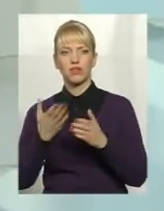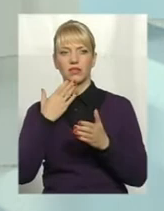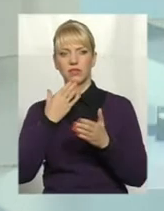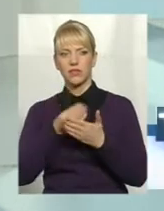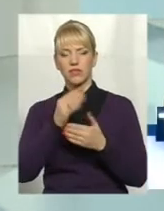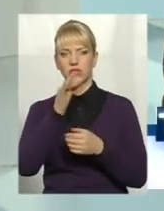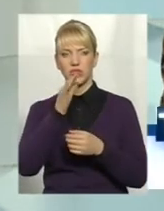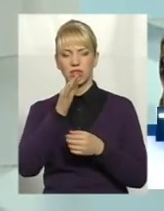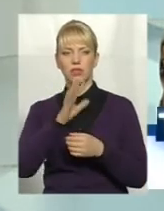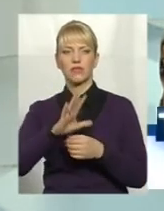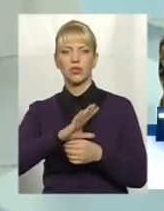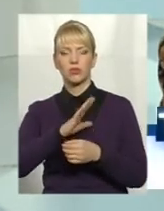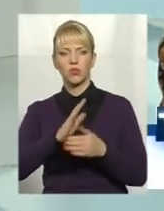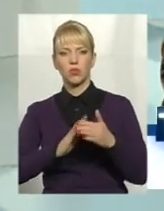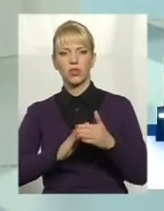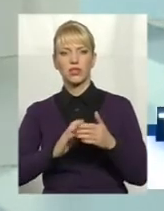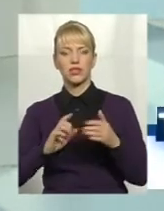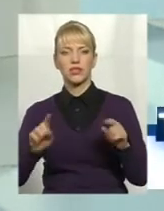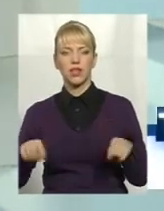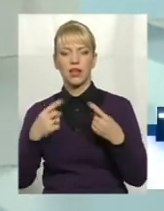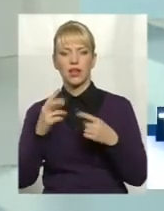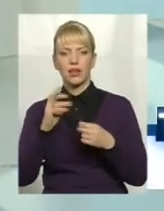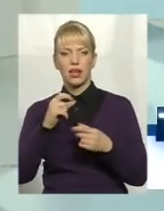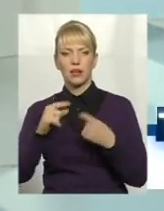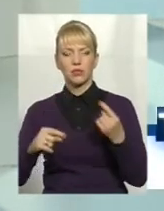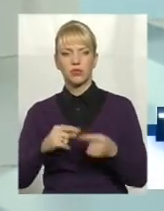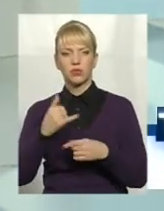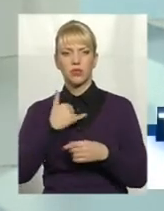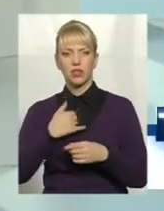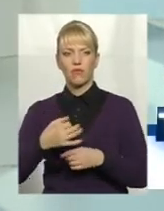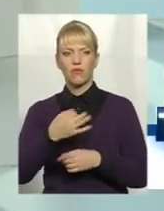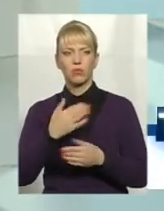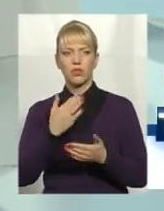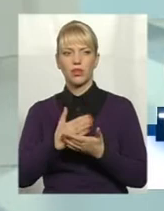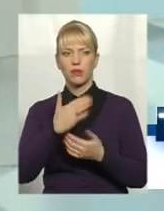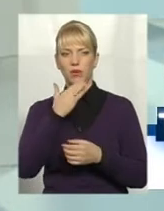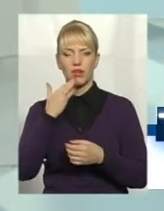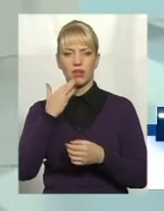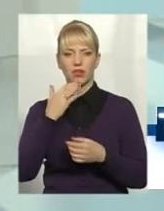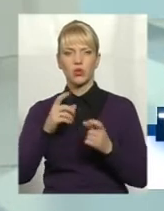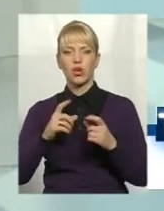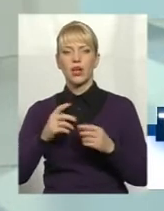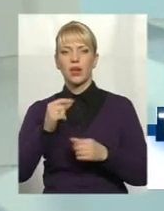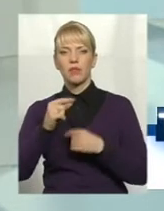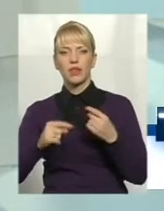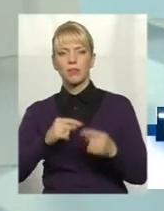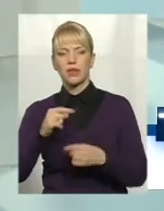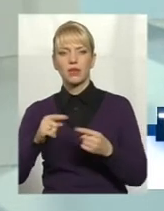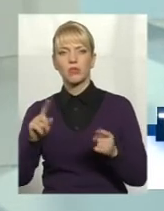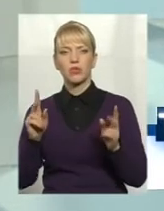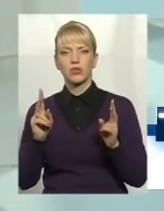відбулися як бізнес. В нас в області багато суб'єктів підприємництва, які